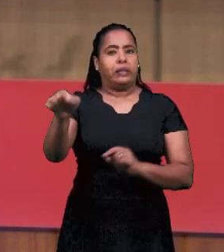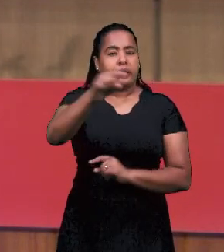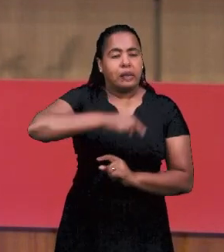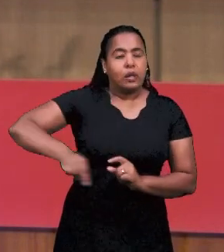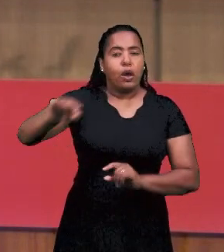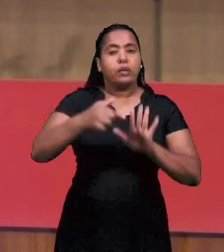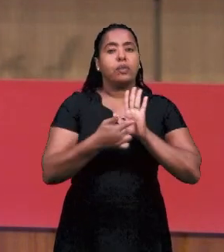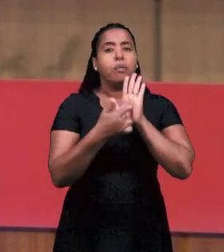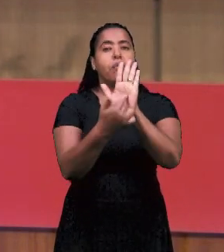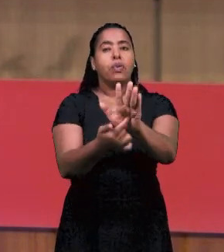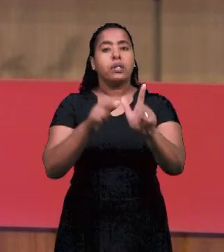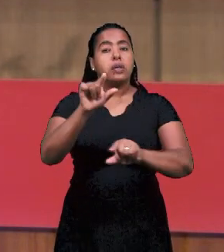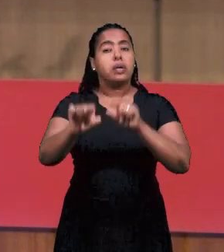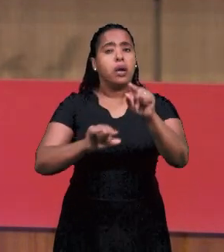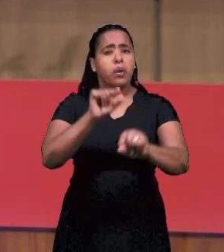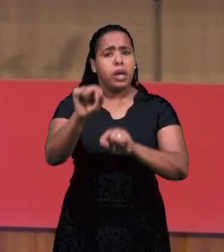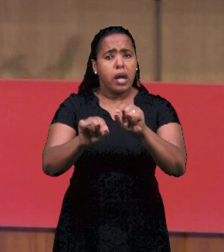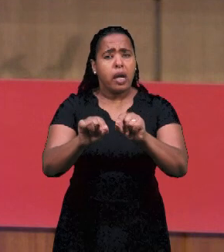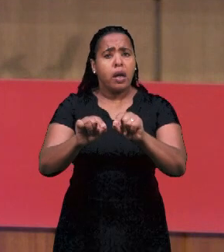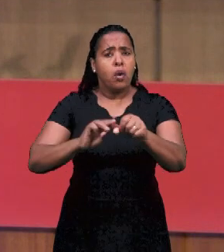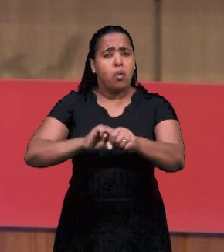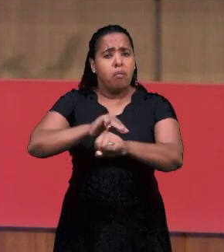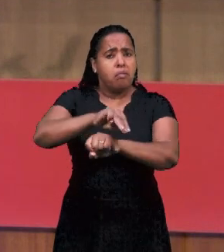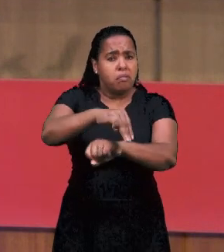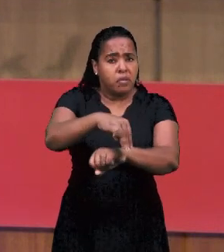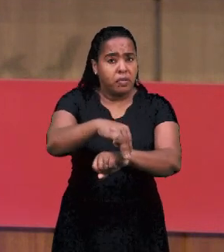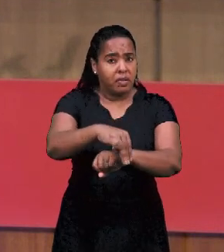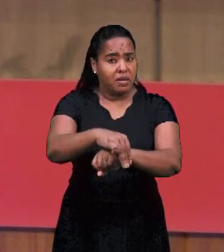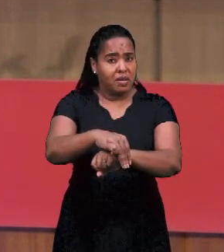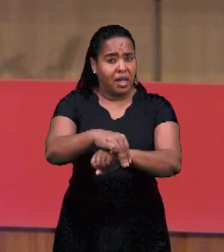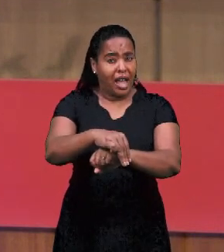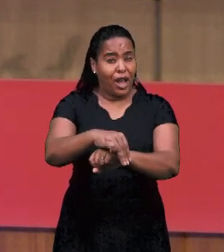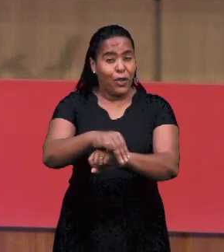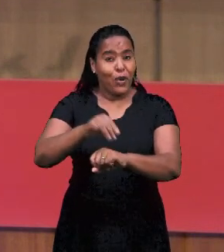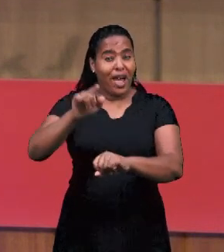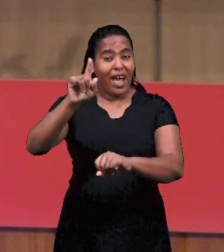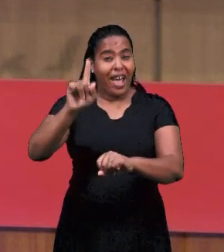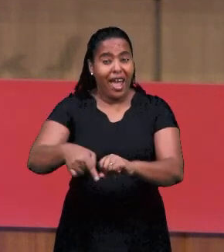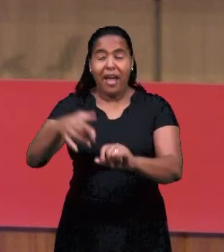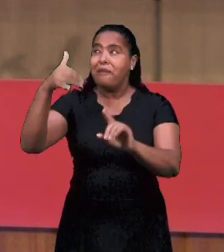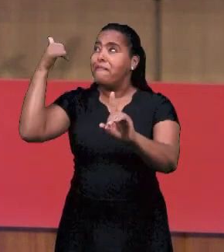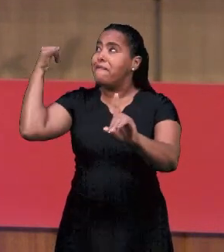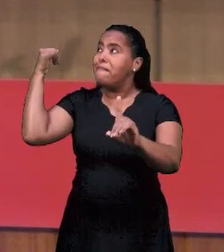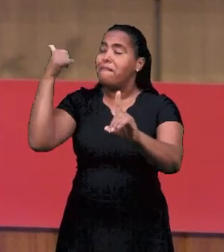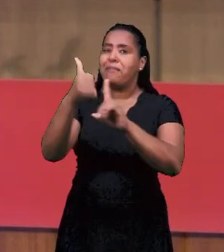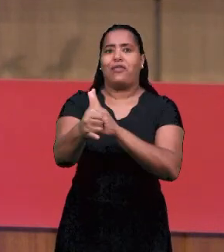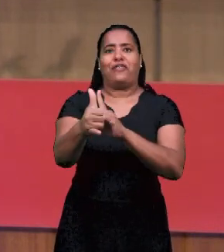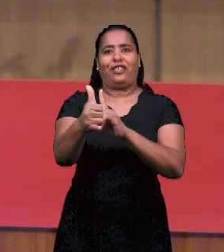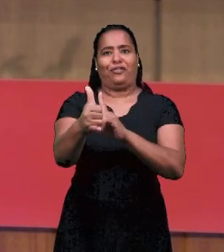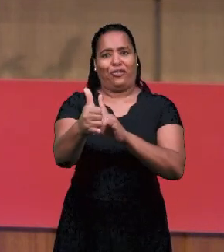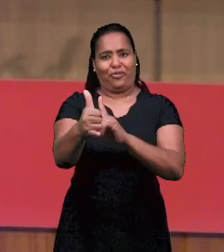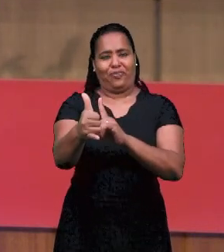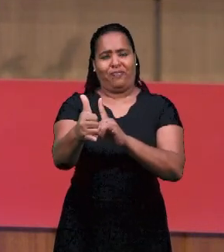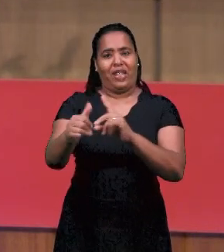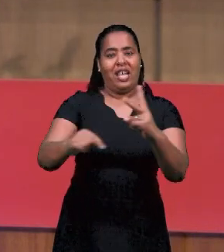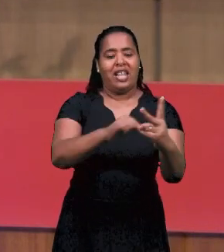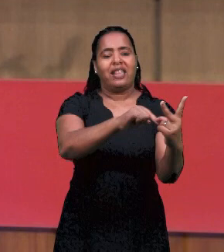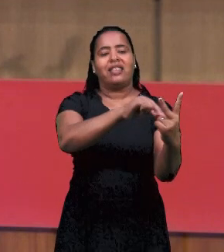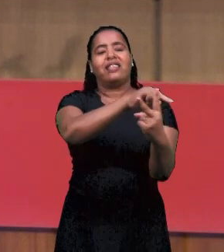против знаний. Мы не против ничего этого. То, что мы говорим, что служение, оно